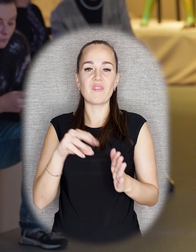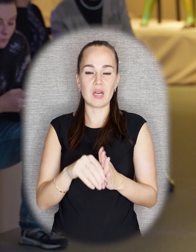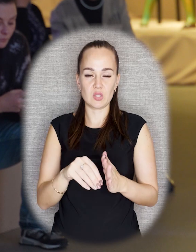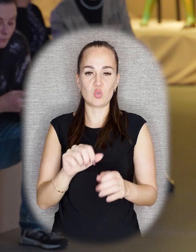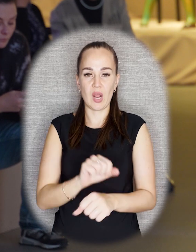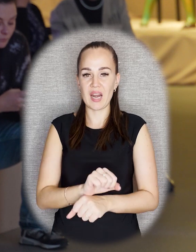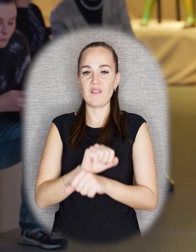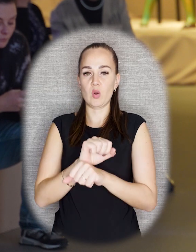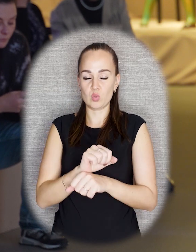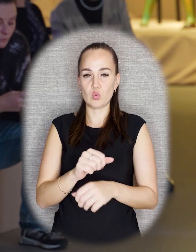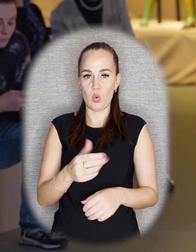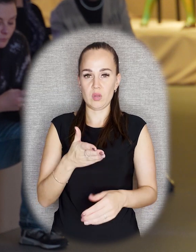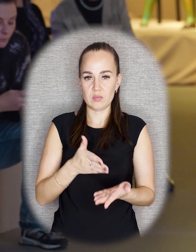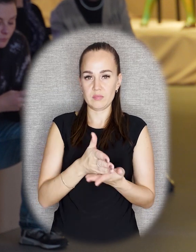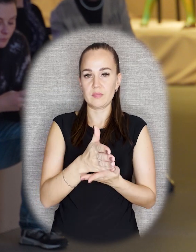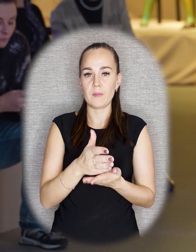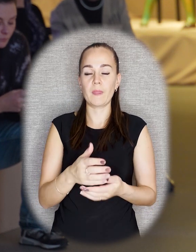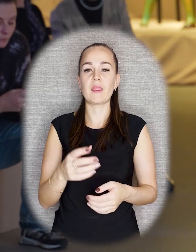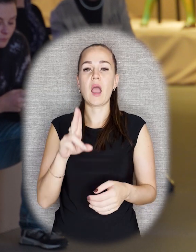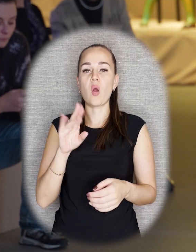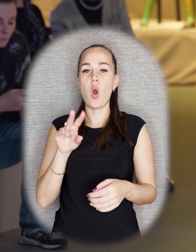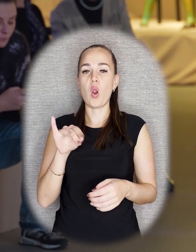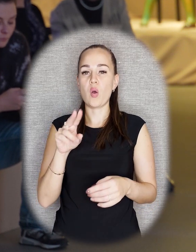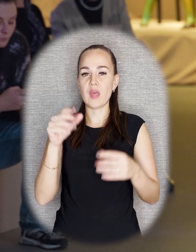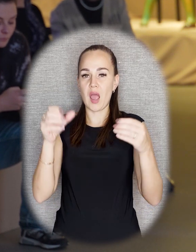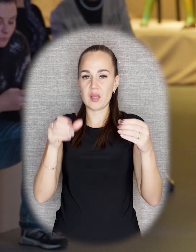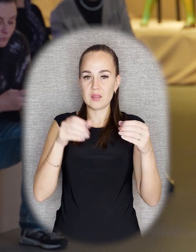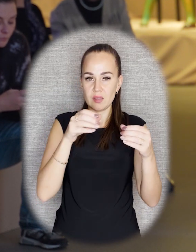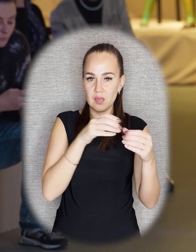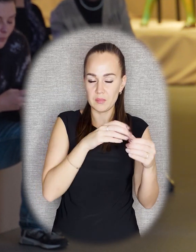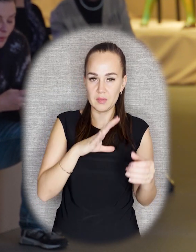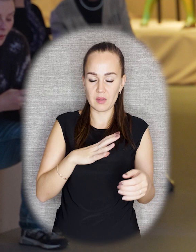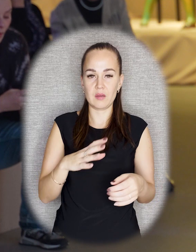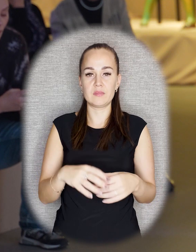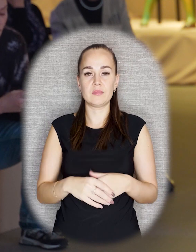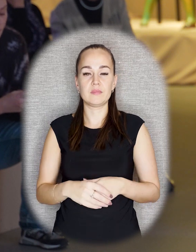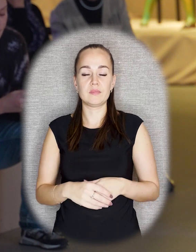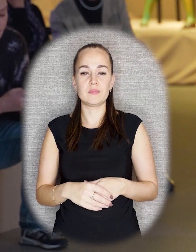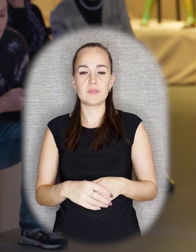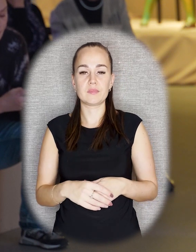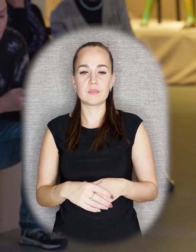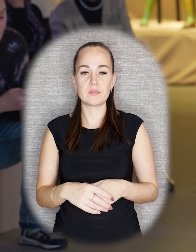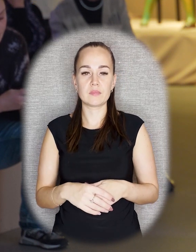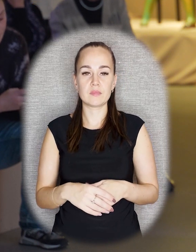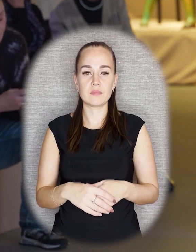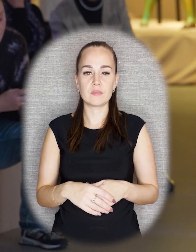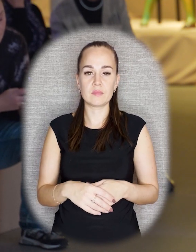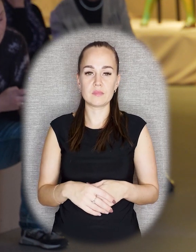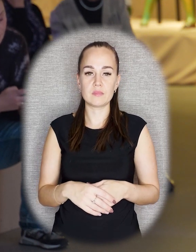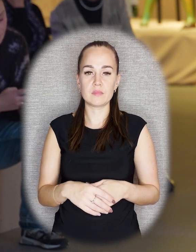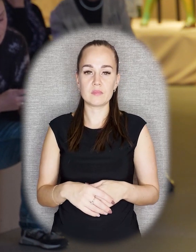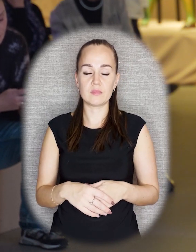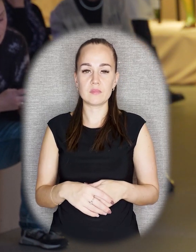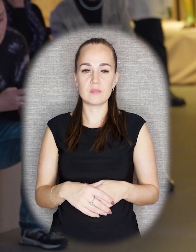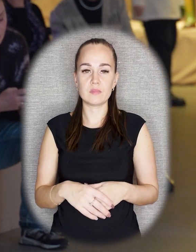энергично поднятой лапой, как бы символизирующий революционный порыв декабристов. Второй вариант — же колоннада подковой с грифонами с двух сторон.